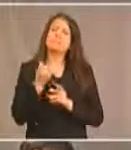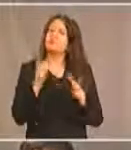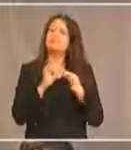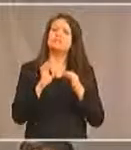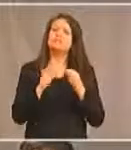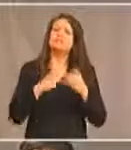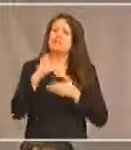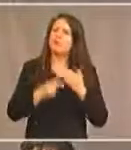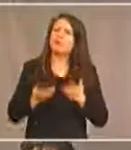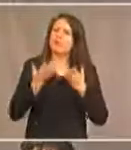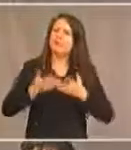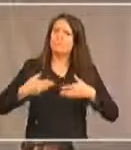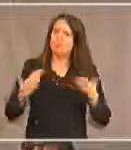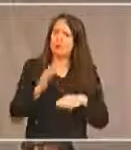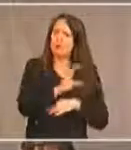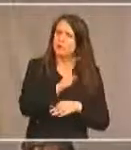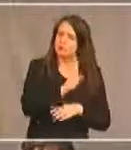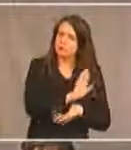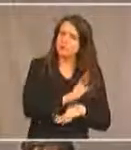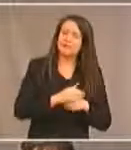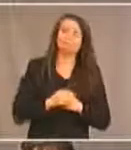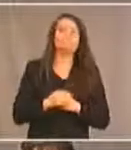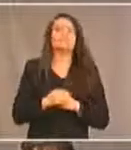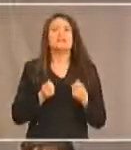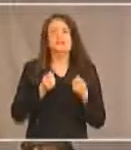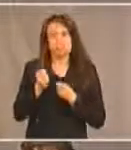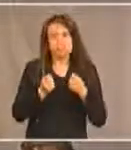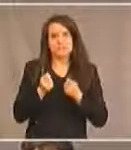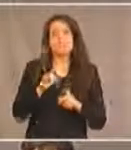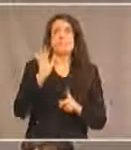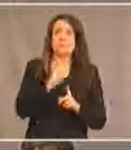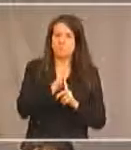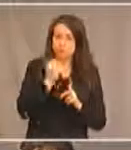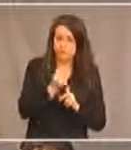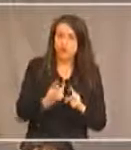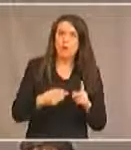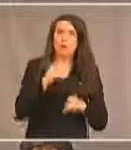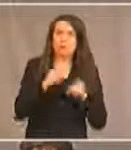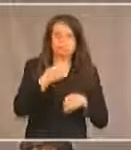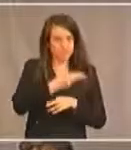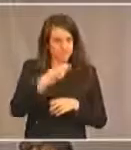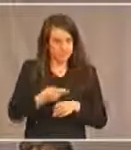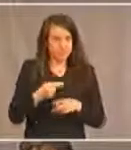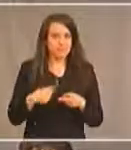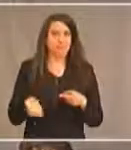programmes que nous offrons en Colombie-Britannique. La gestion des cas, des personnes handicapées,